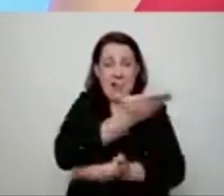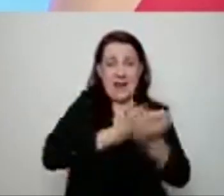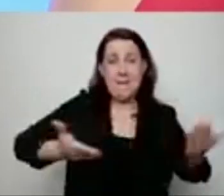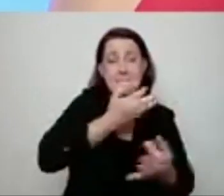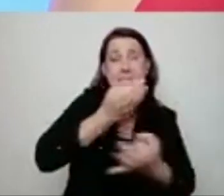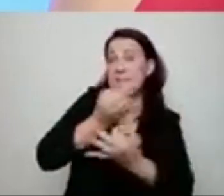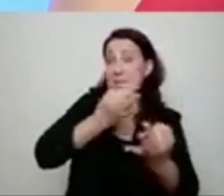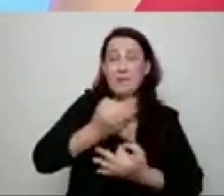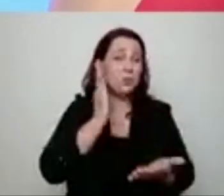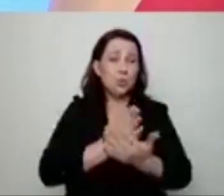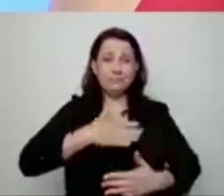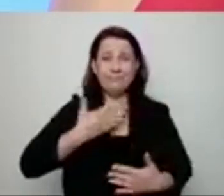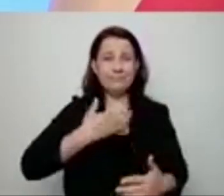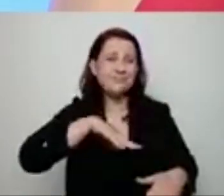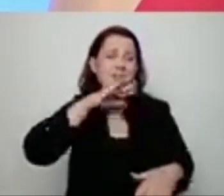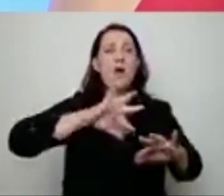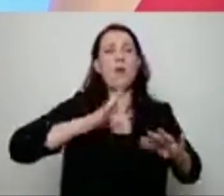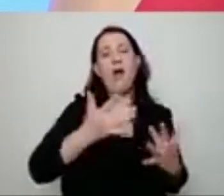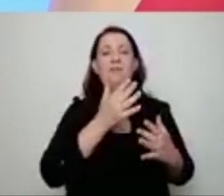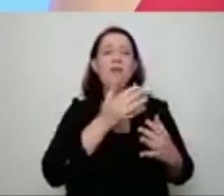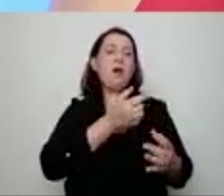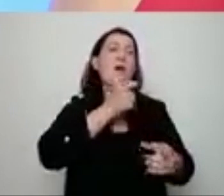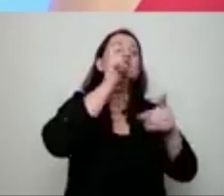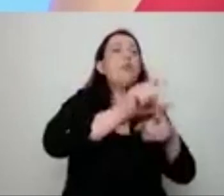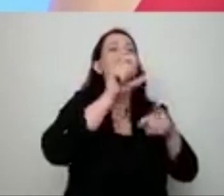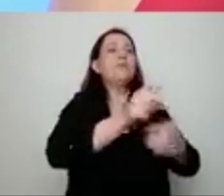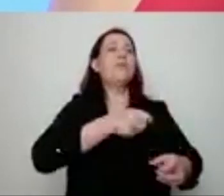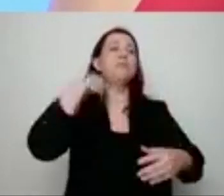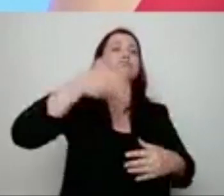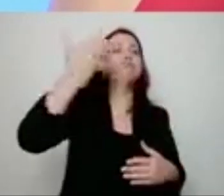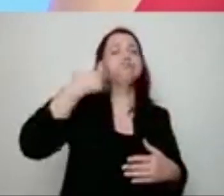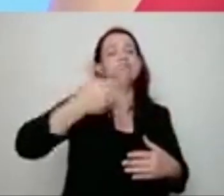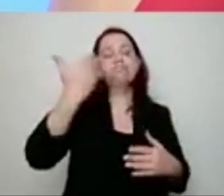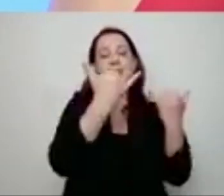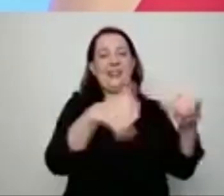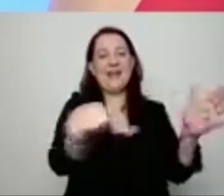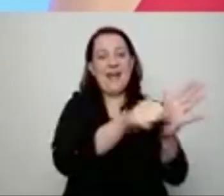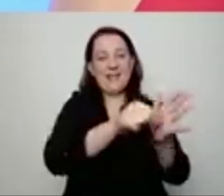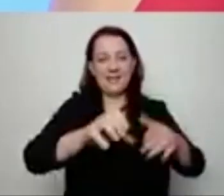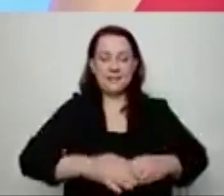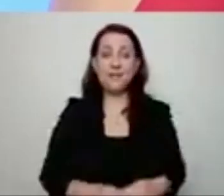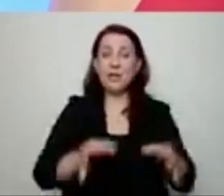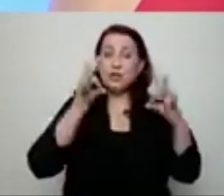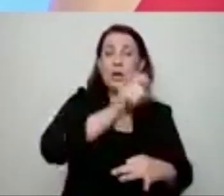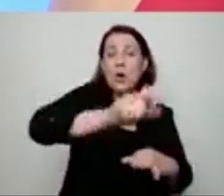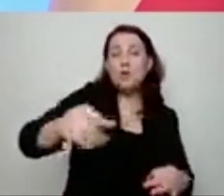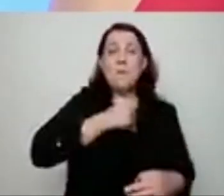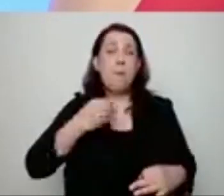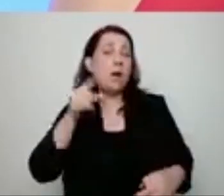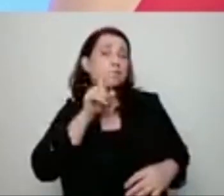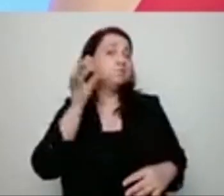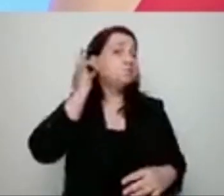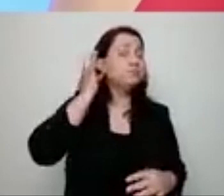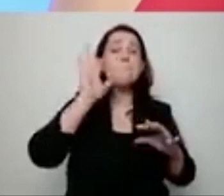że już dosyć gładkich formułek wygłaszanych przez kontrkandydatów, dzisiaj Polki i Polacy mają prawo do tego, żeby